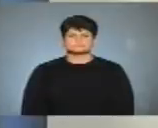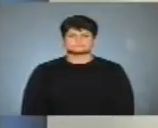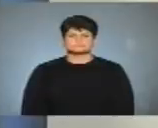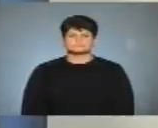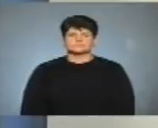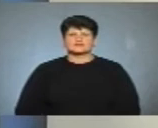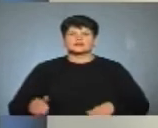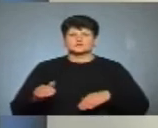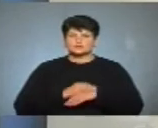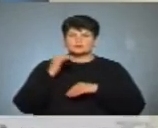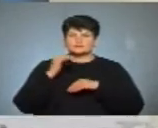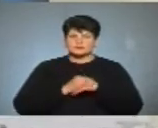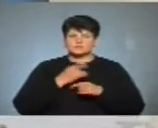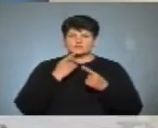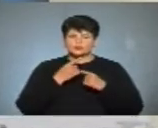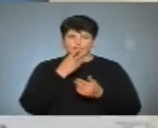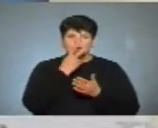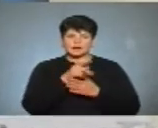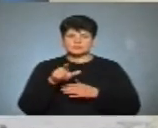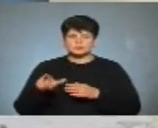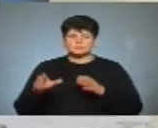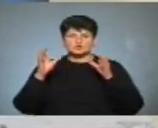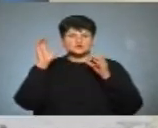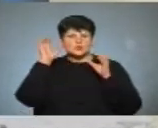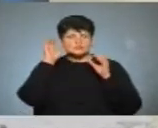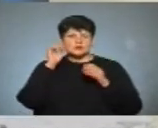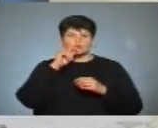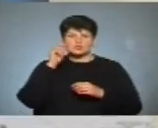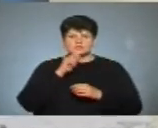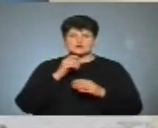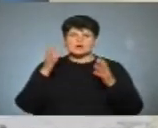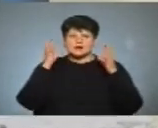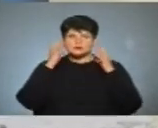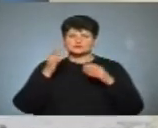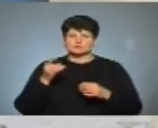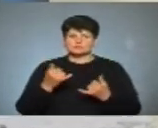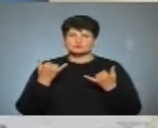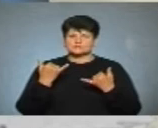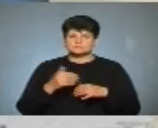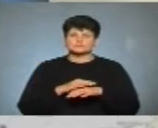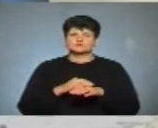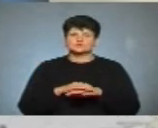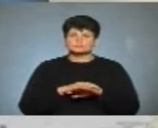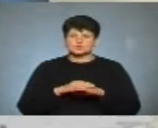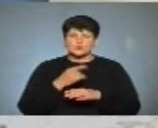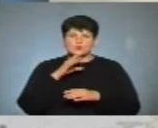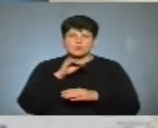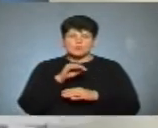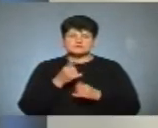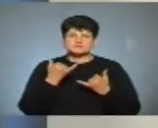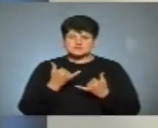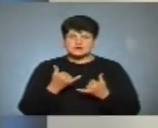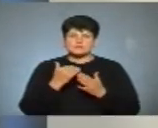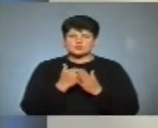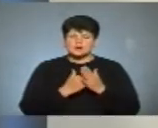Доброго вечора, кажу глядачам та слухачам українського радіо Тернопіль. В ефірі Суспільного мовника програма «Виборчий